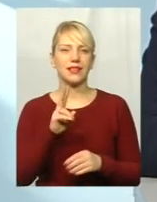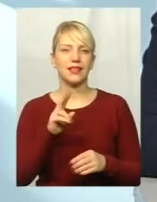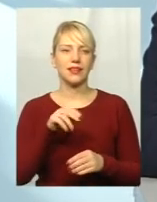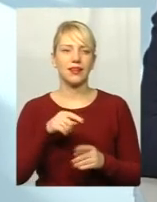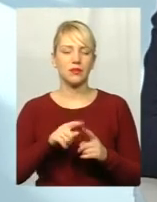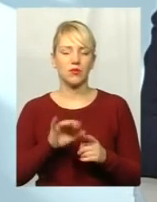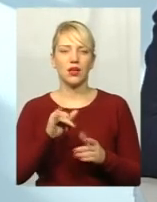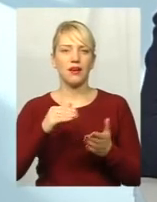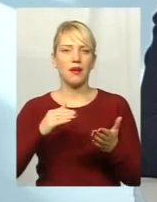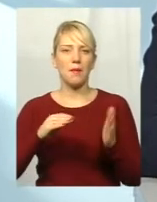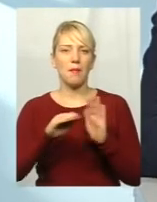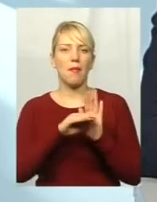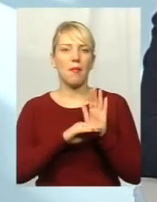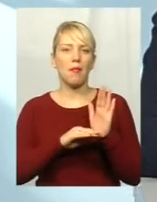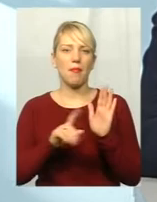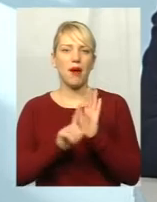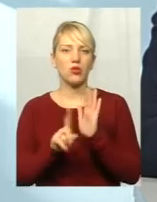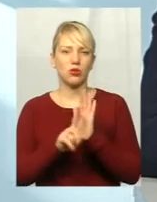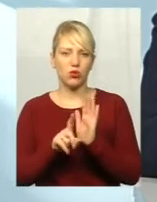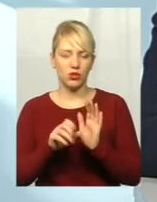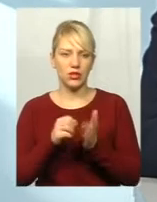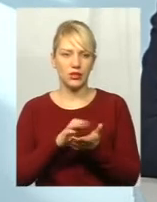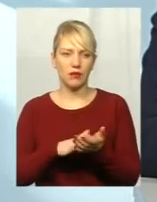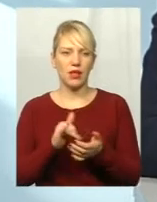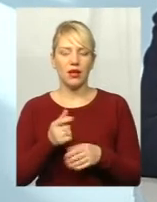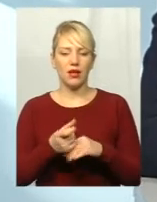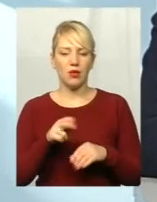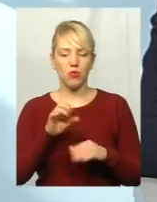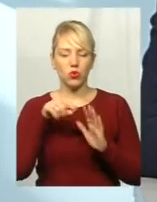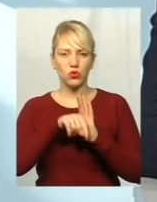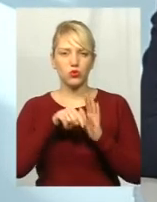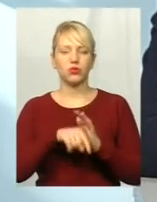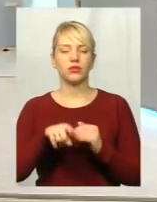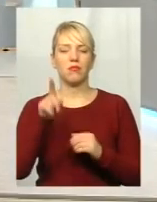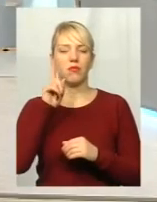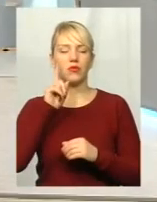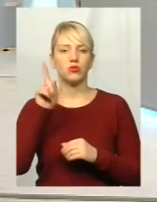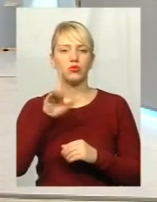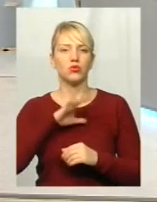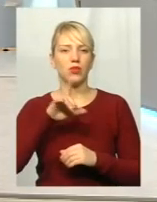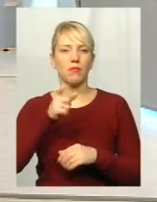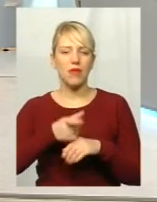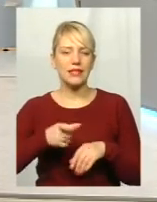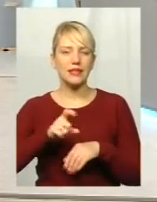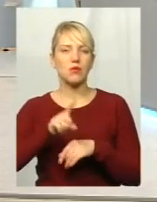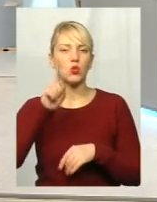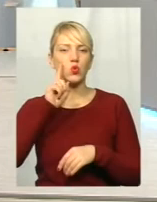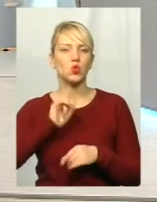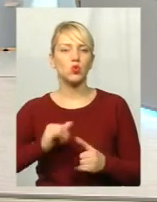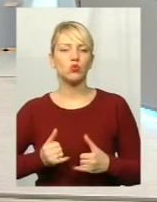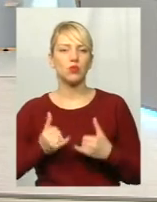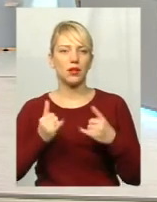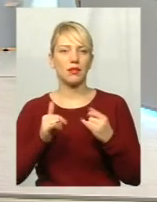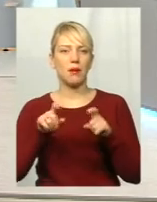маршрутну і, по суті, максимальну зручність для пасажирів, щоб була. І з мобільного додатку, щоб можна було